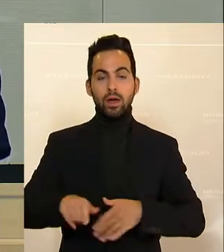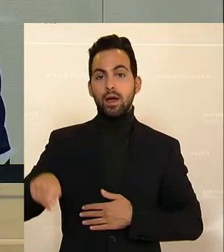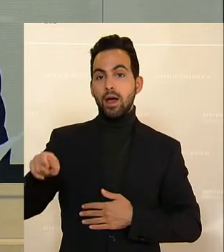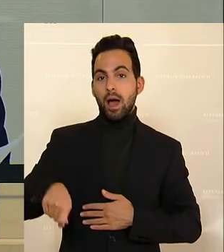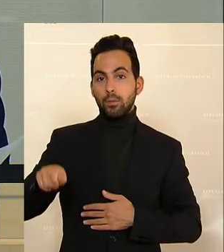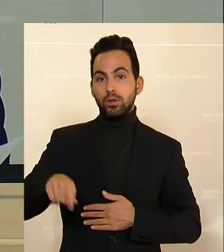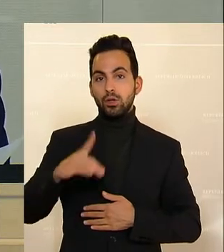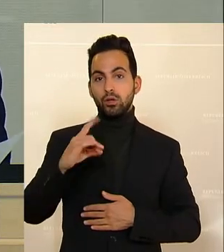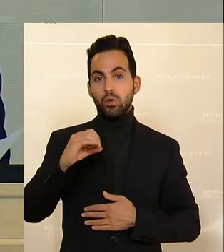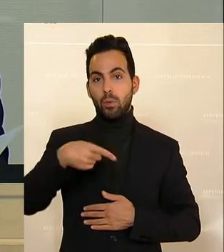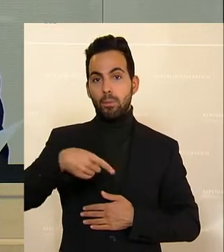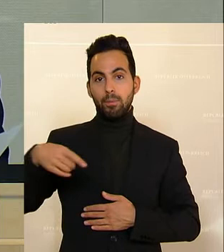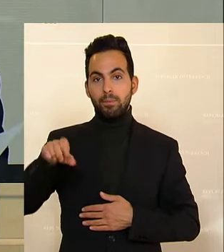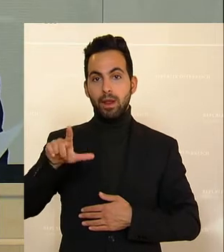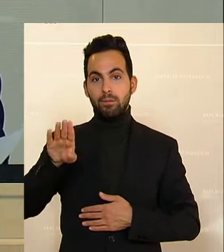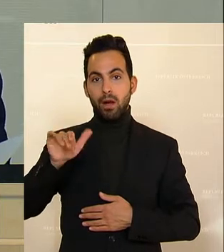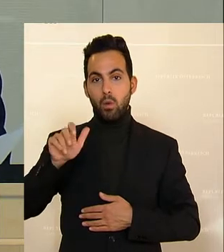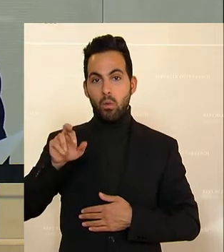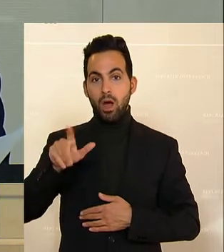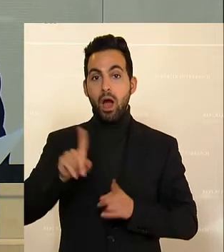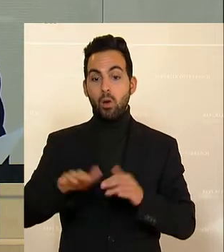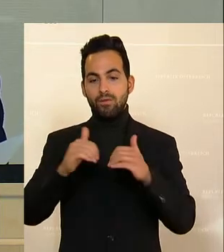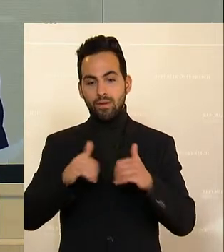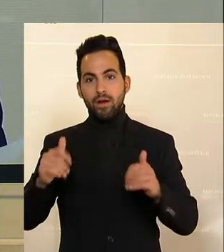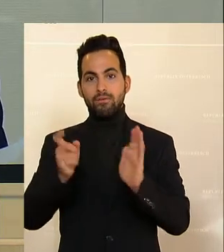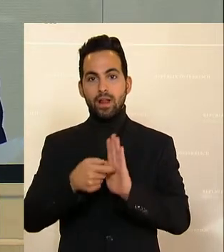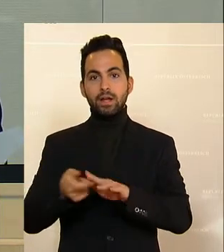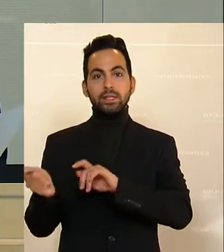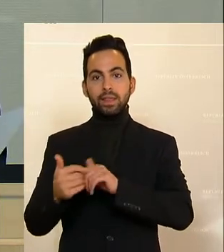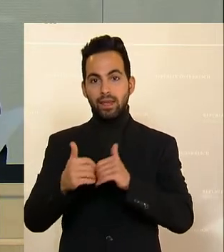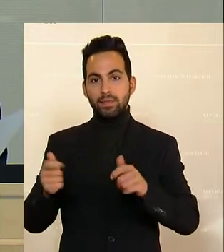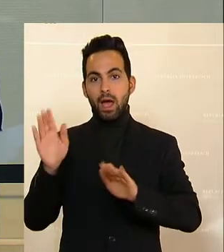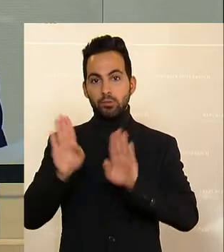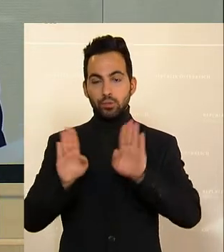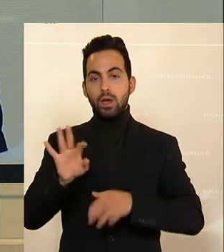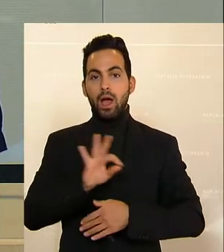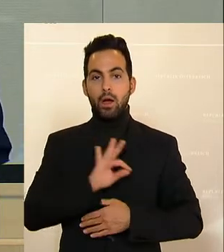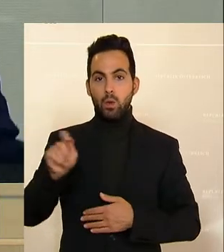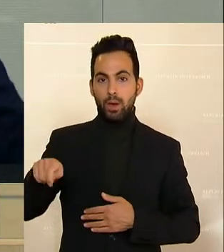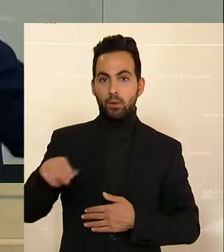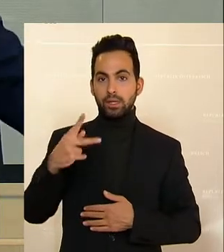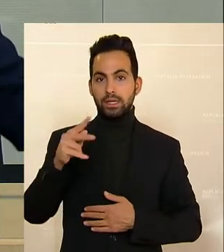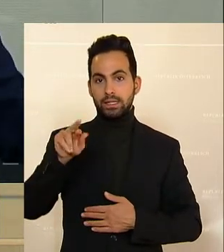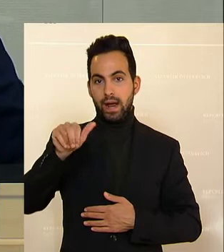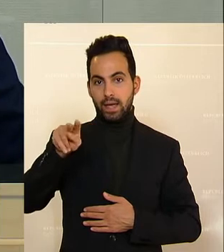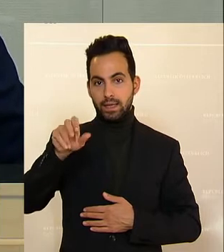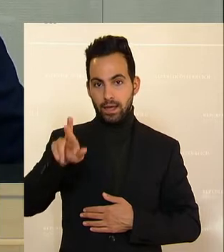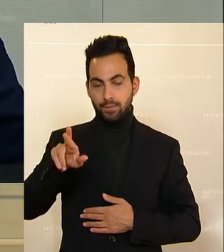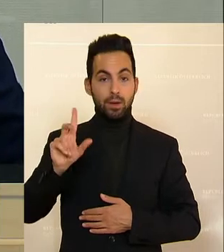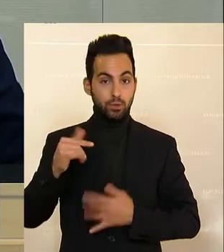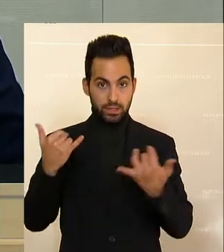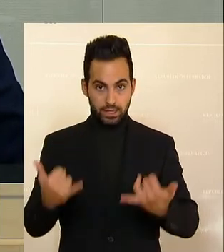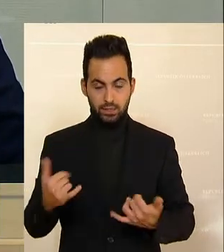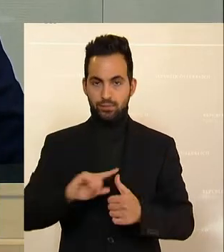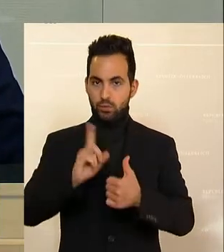Abgeordneten Doppelbauer und ein Verlangen auf getrennte Abstimmung des Abgeordneten Kreiner vor. Ich werde daher zunächst